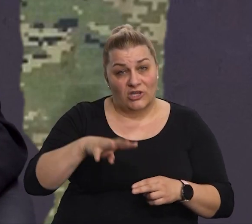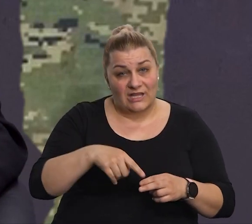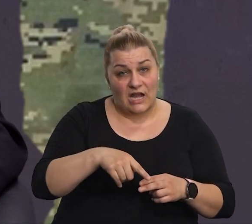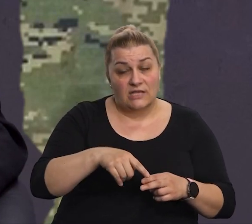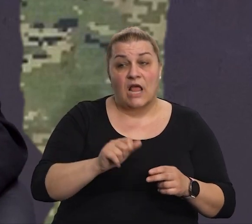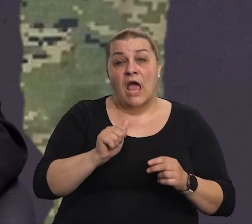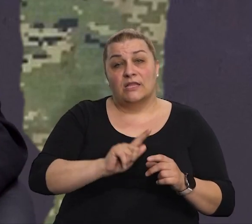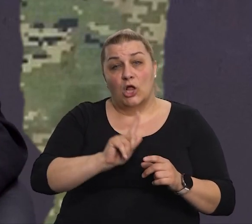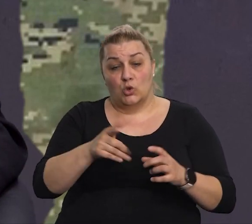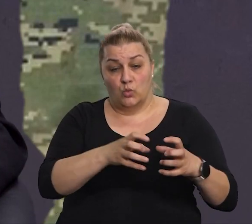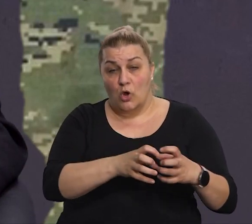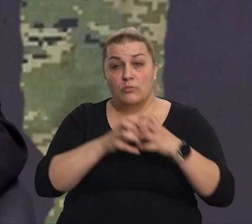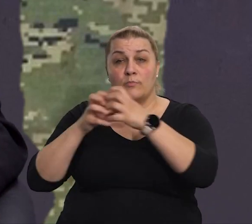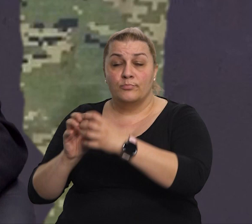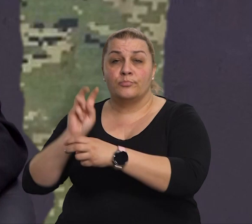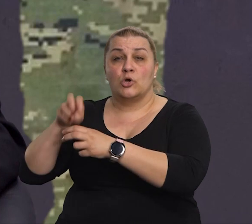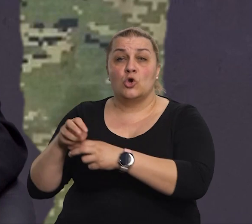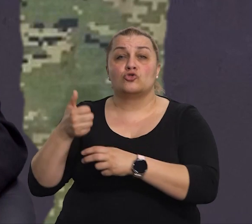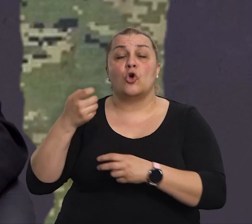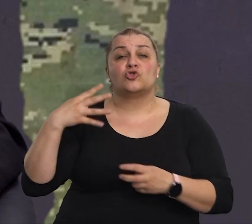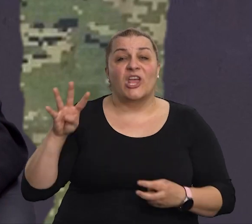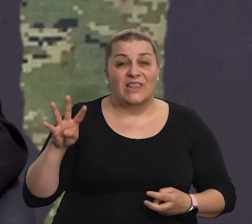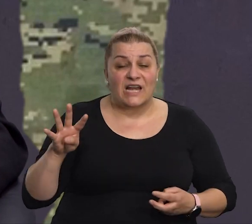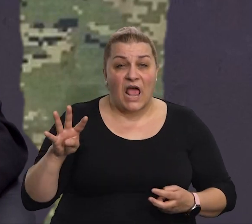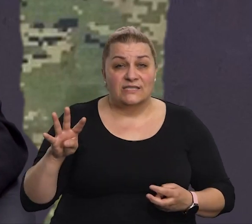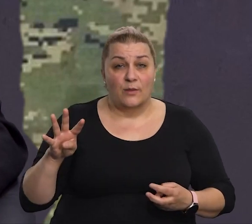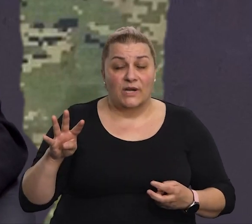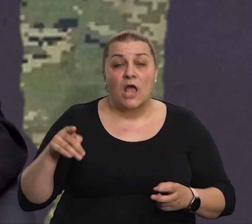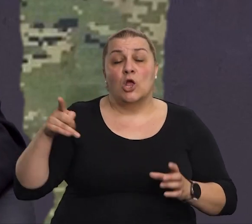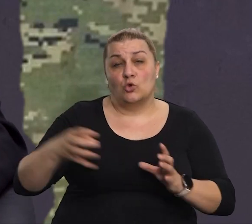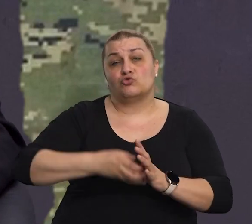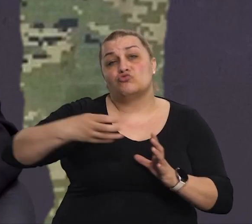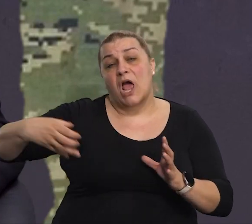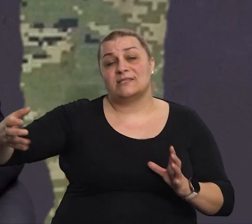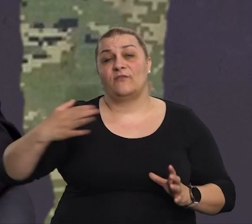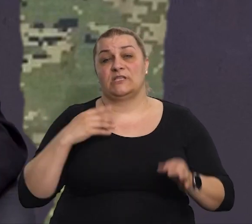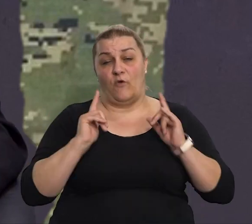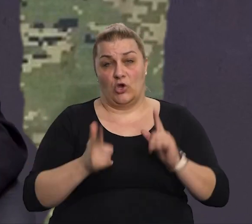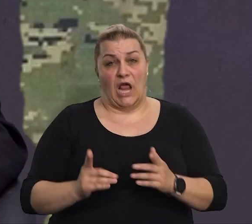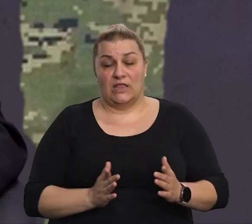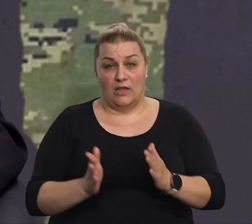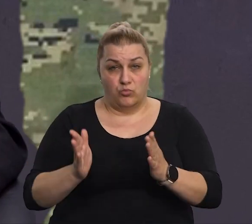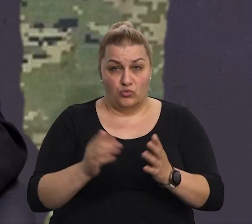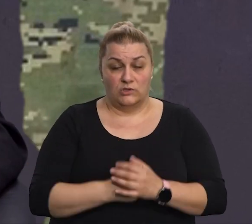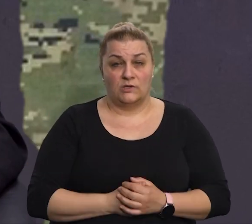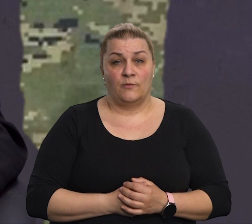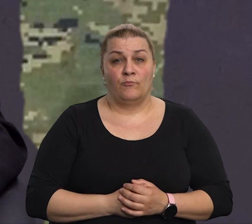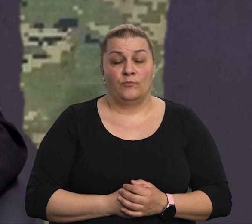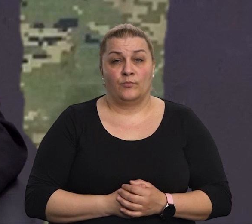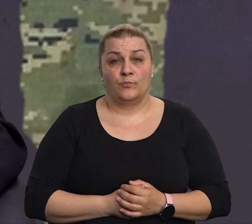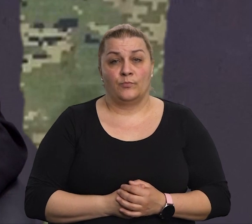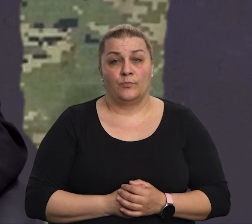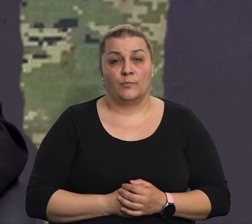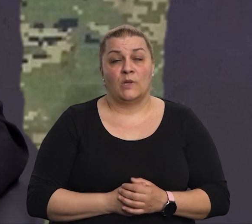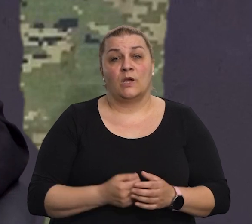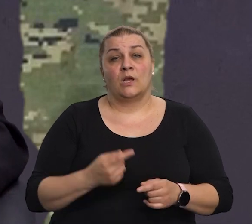veći dio je išao u 114. brigadu, gdje je Kasi je nastavio svoj ratni put kada je